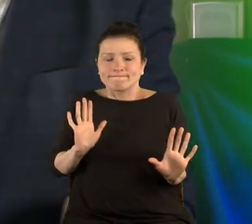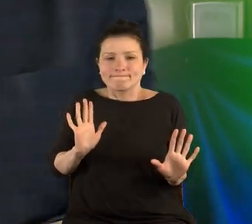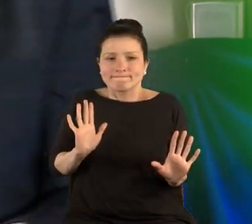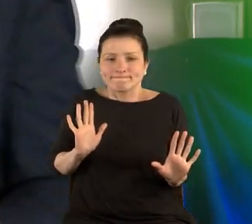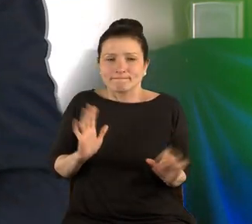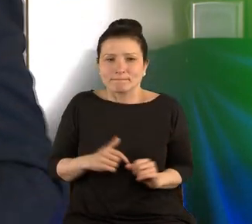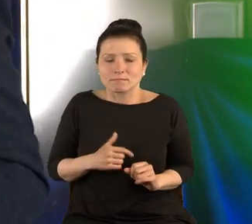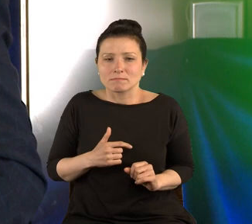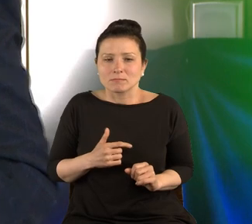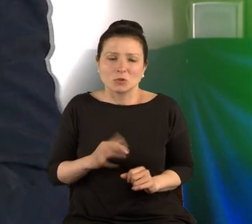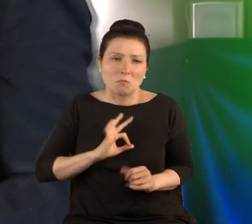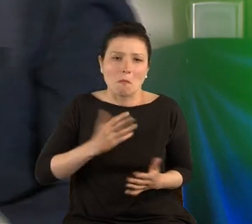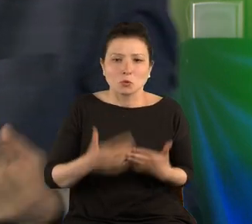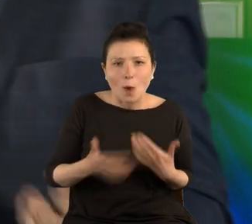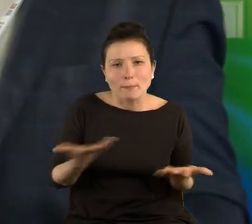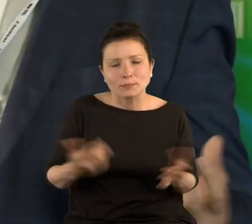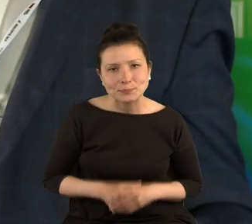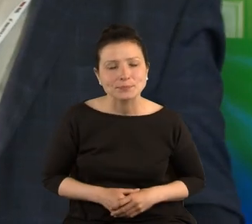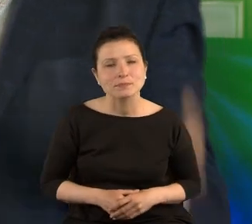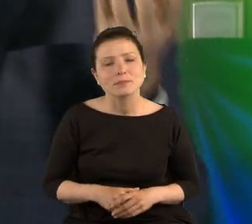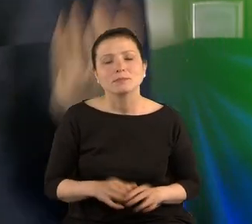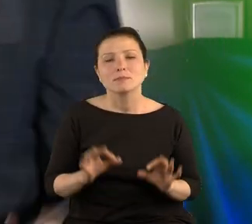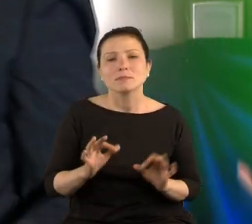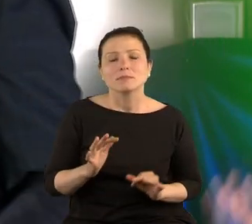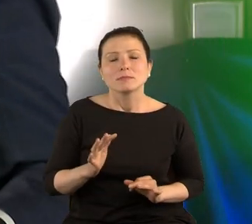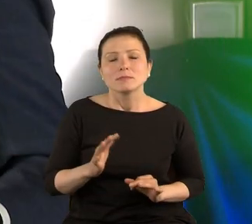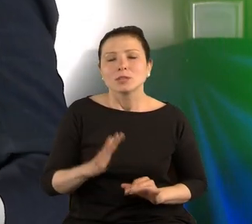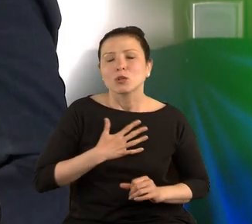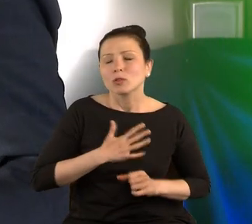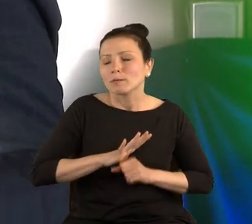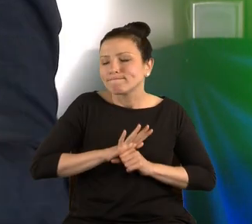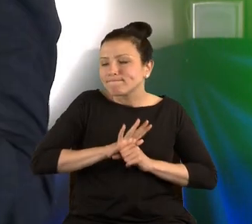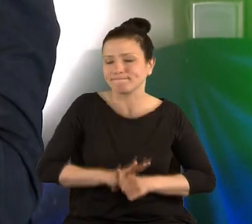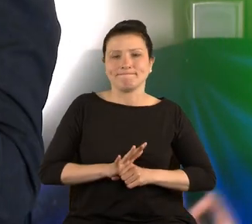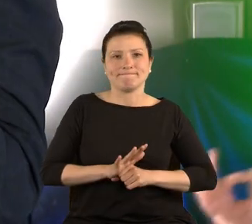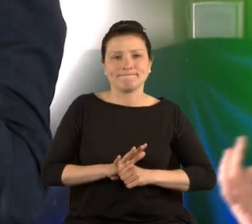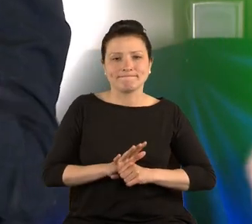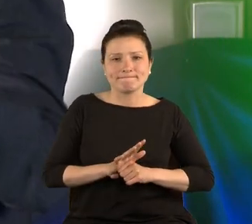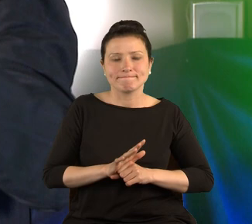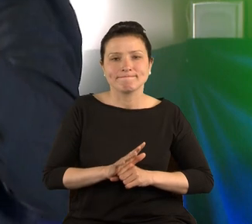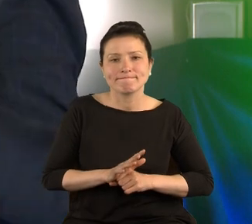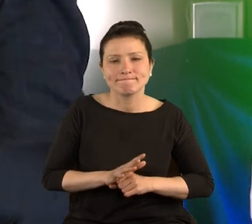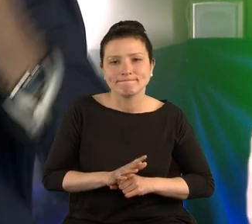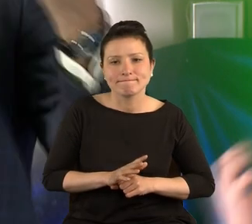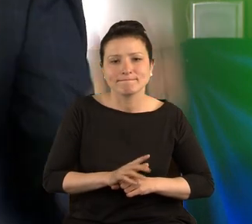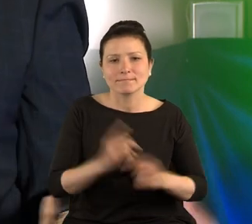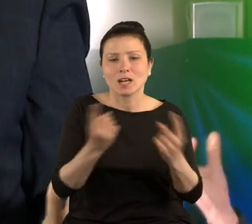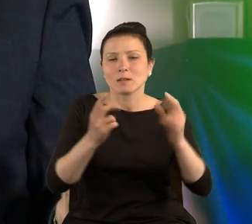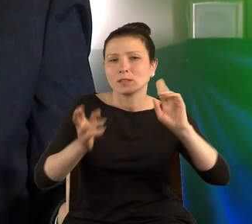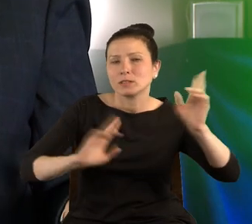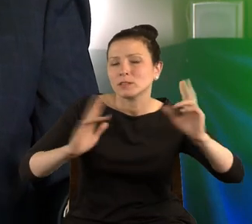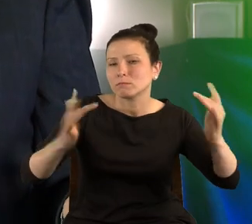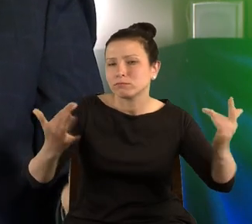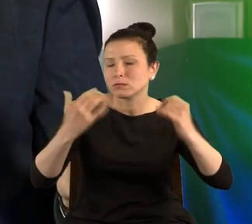słabość. Najbardziej czuję się gwałcony przez reklamę dźwiękową.